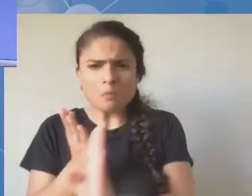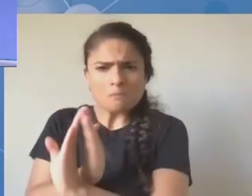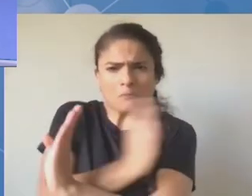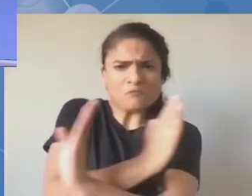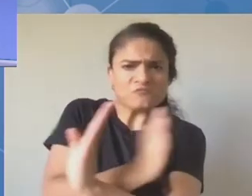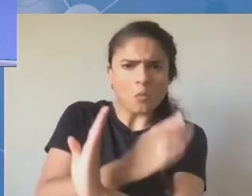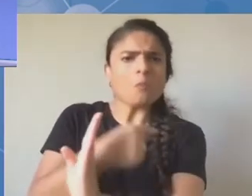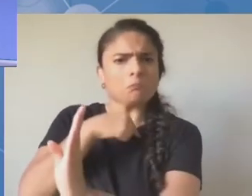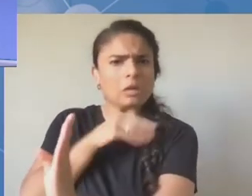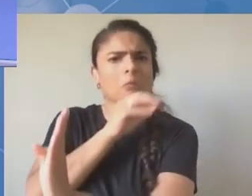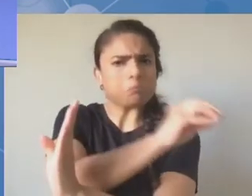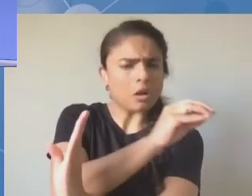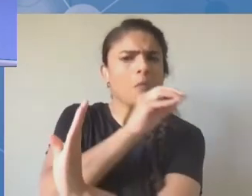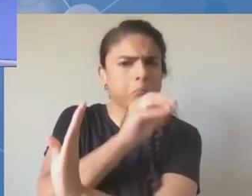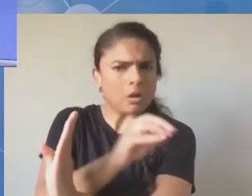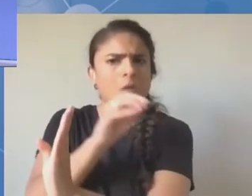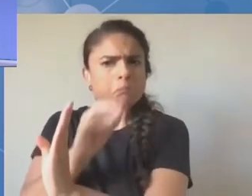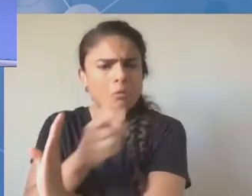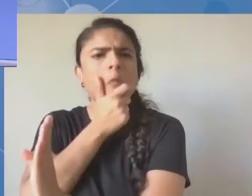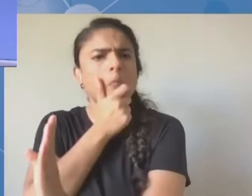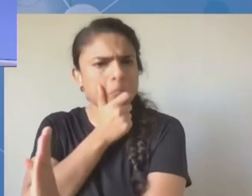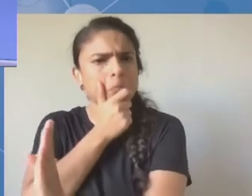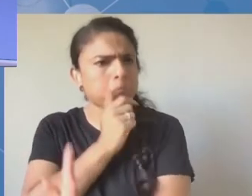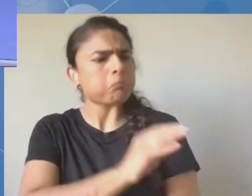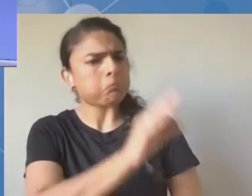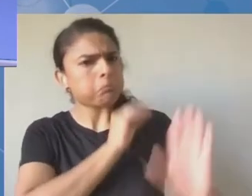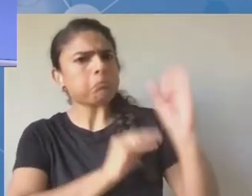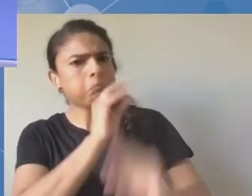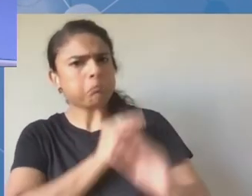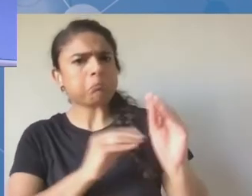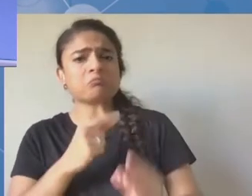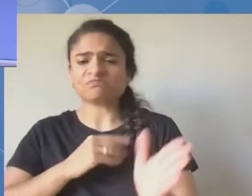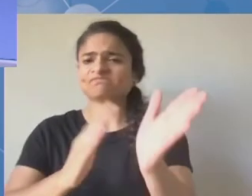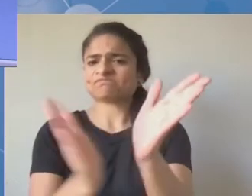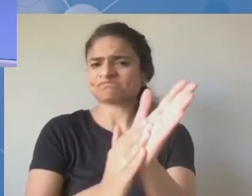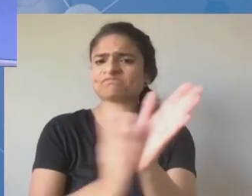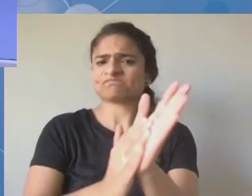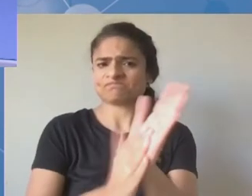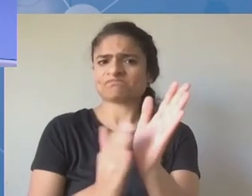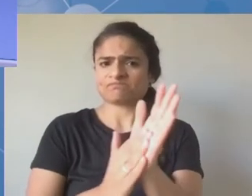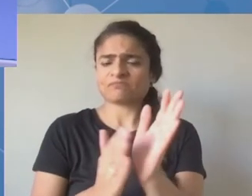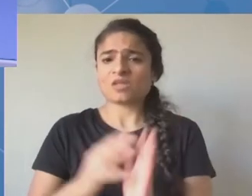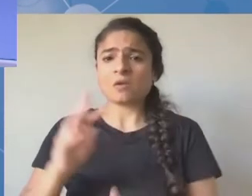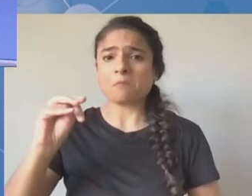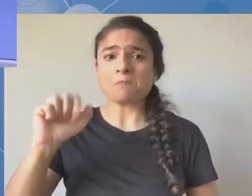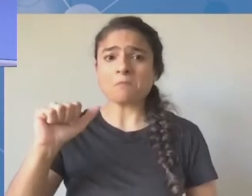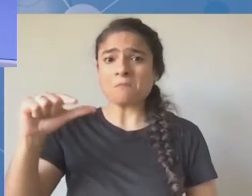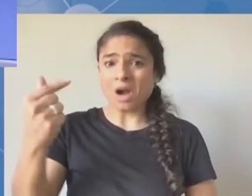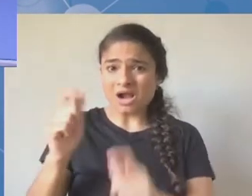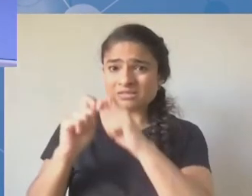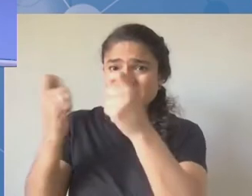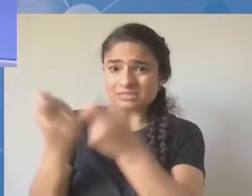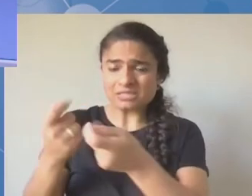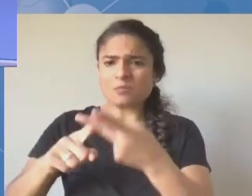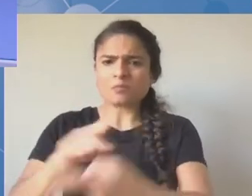sesje przygotowawcze przed rzeczywistą edycją szczytu. I tutaj chciałbym podziękować